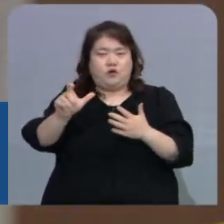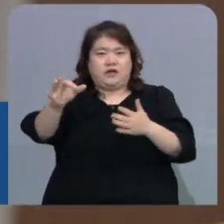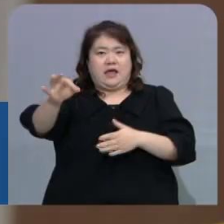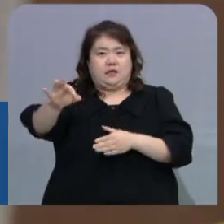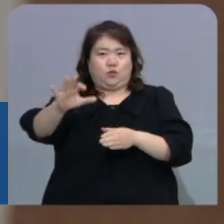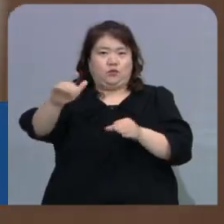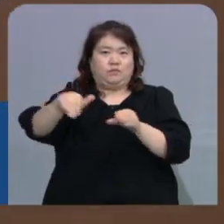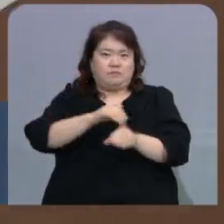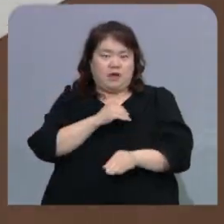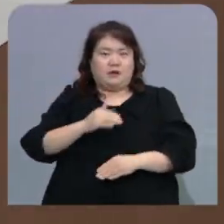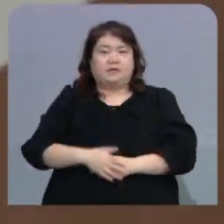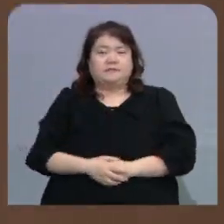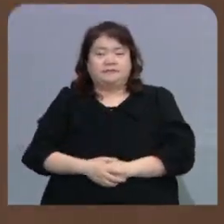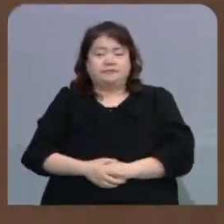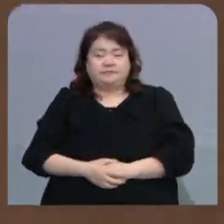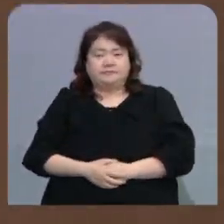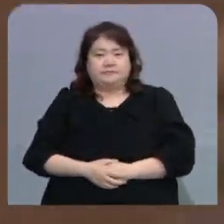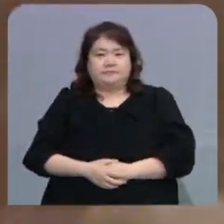수가 있습니다.